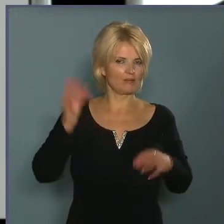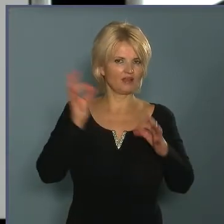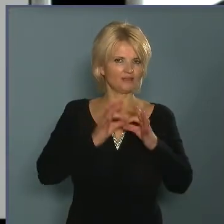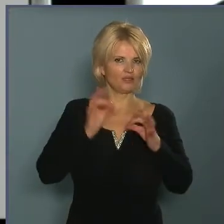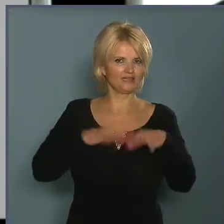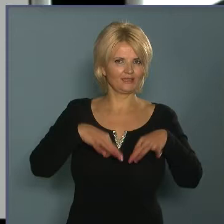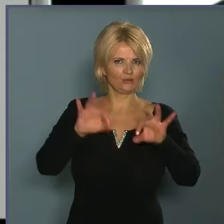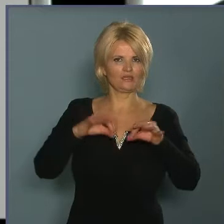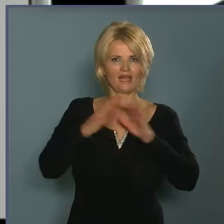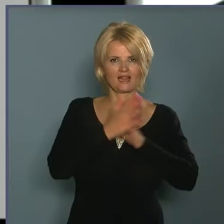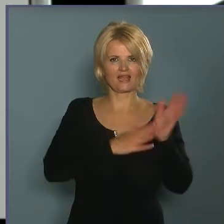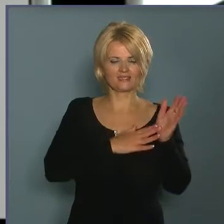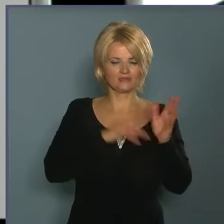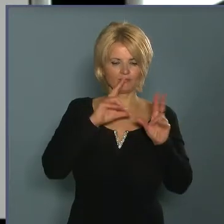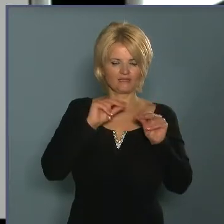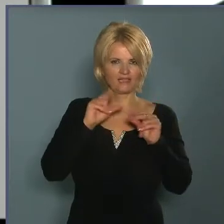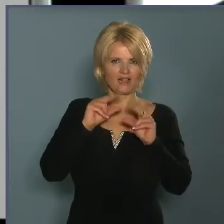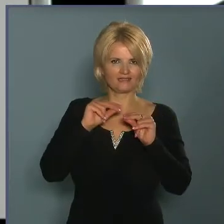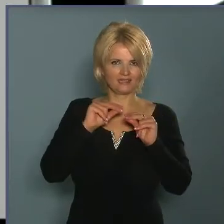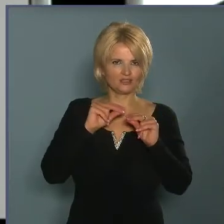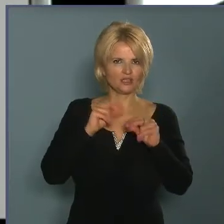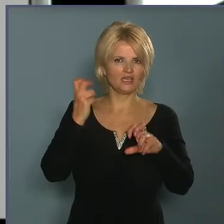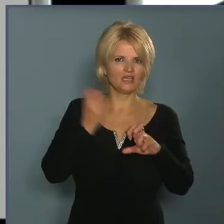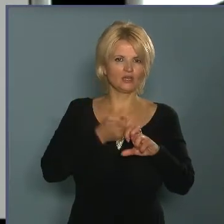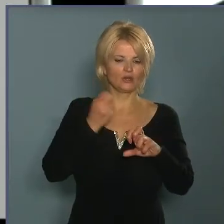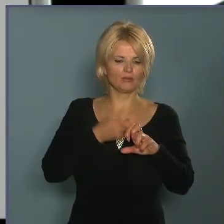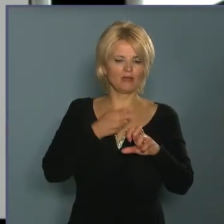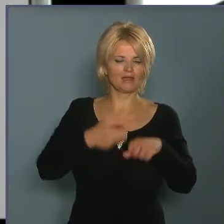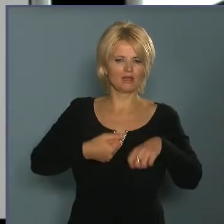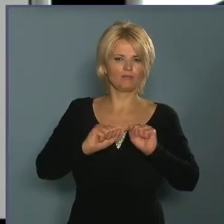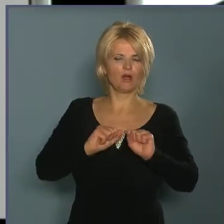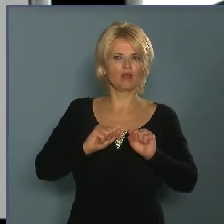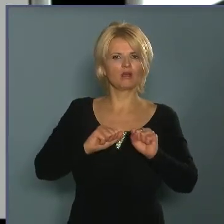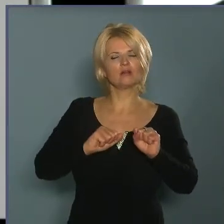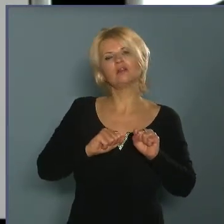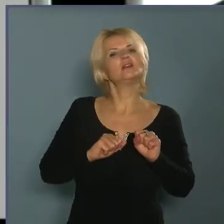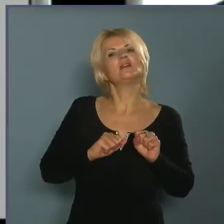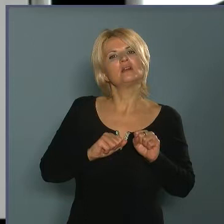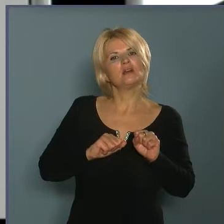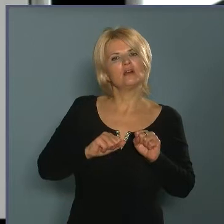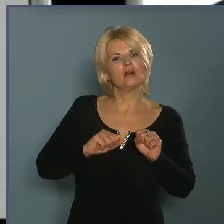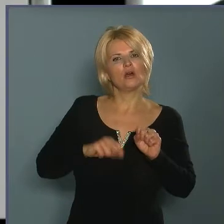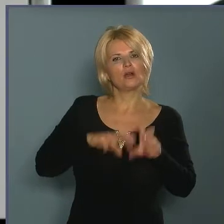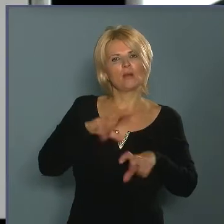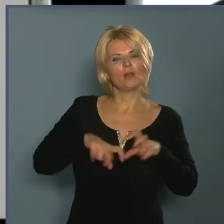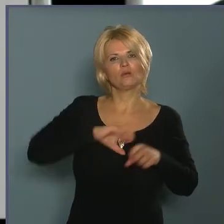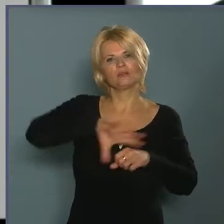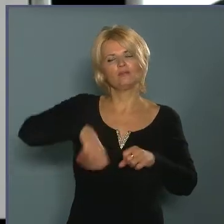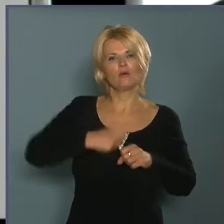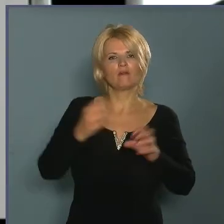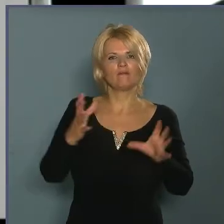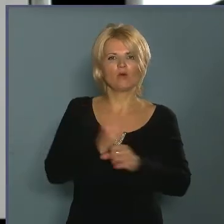ügyjel kezdjük a beszélgetést, hiszen kőbányán bankrablót fogtak. Ennek a